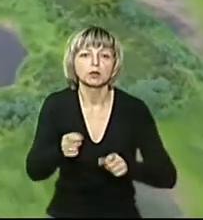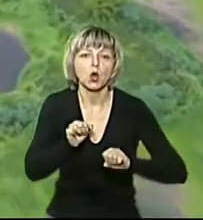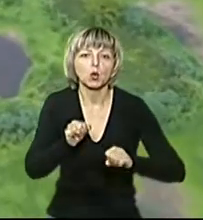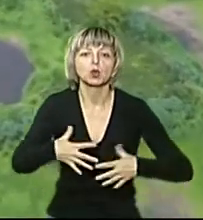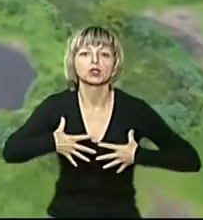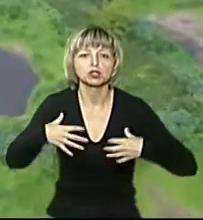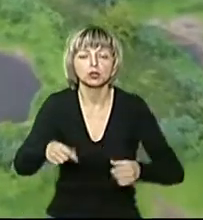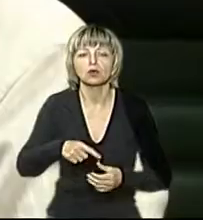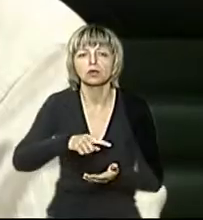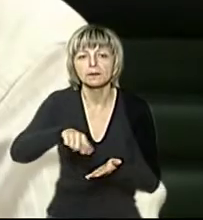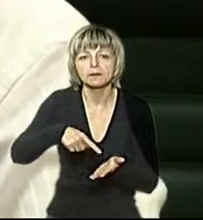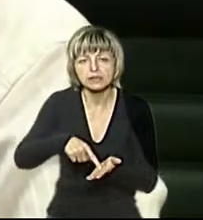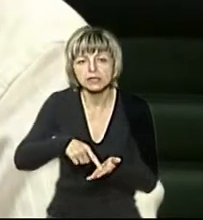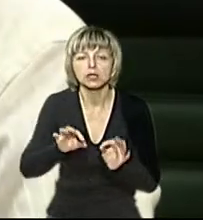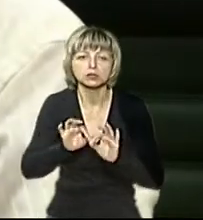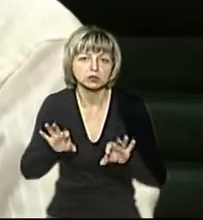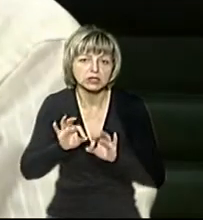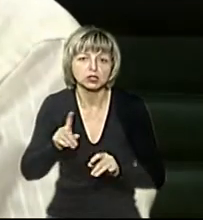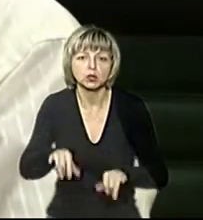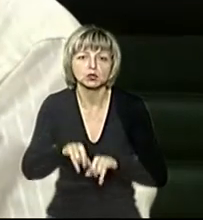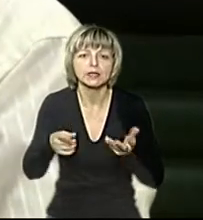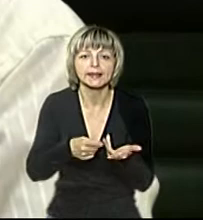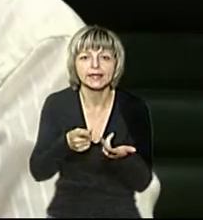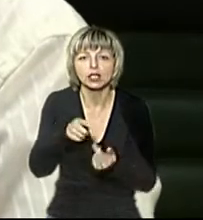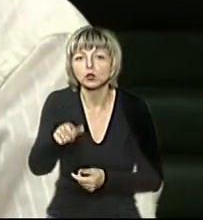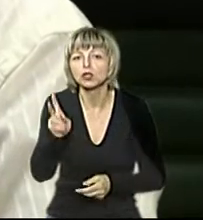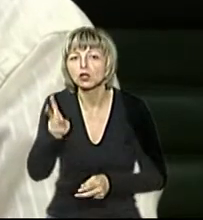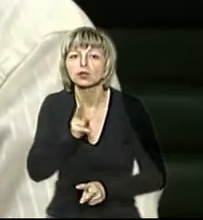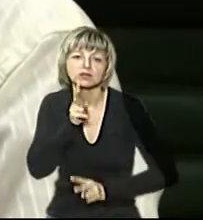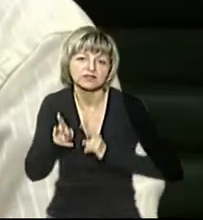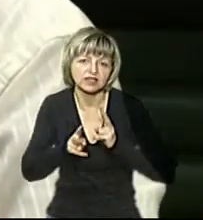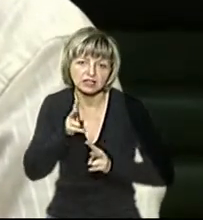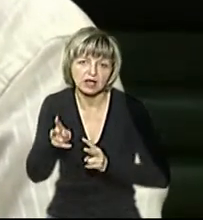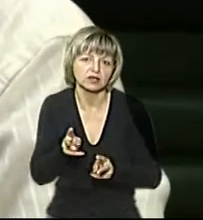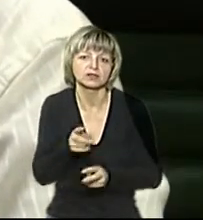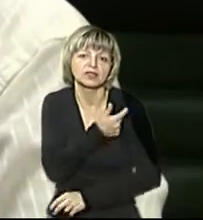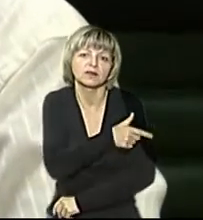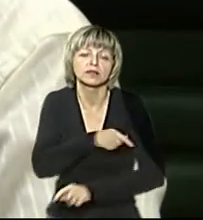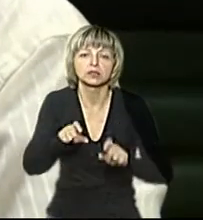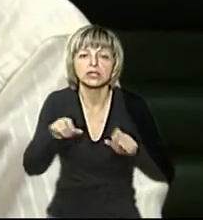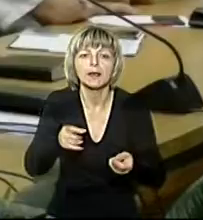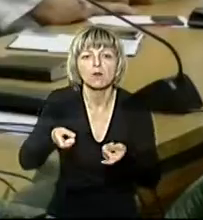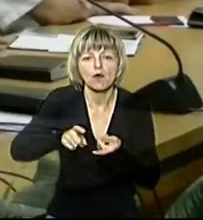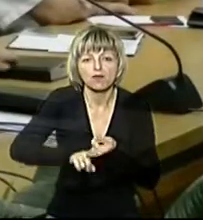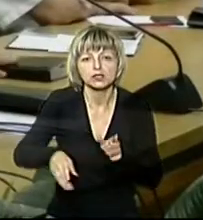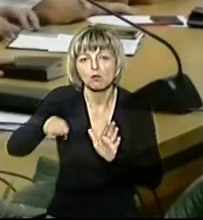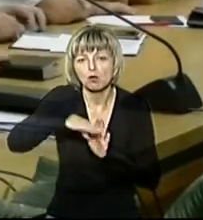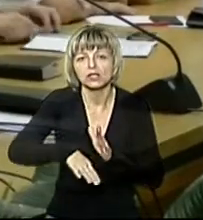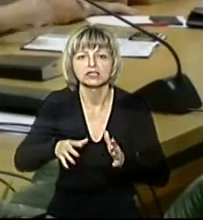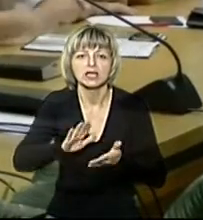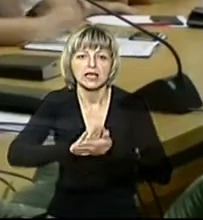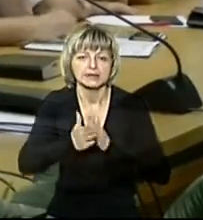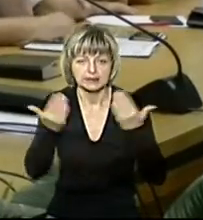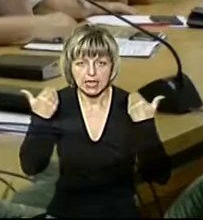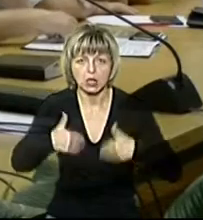'я міської ради Микола Якимчук додає, що зросла й кількість людей, які звертається до медустанов міста і пов'язують погіршення стану